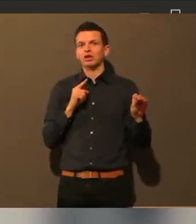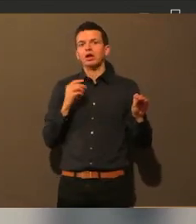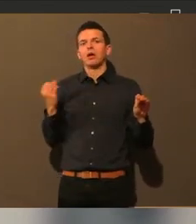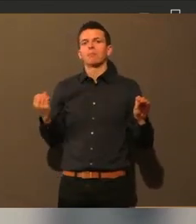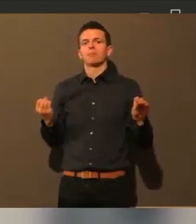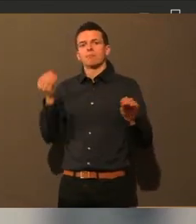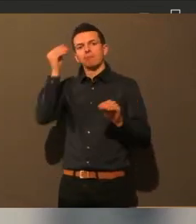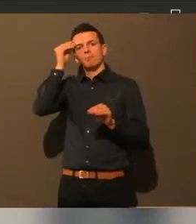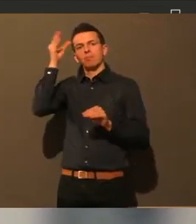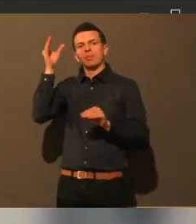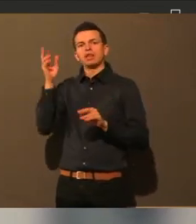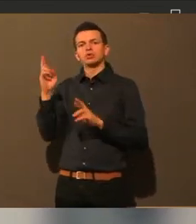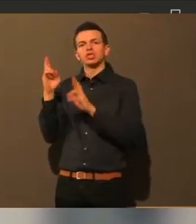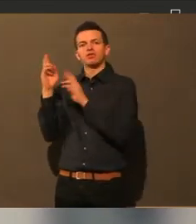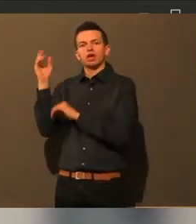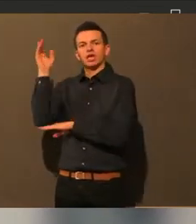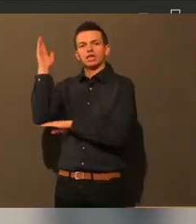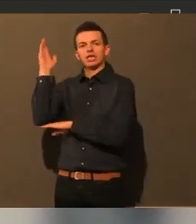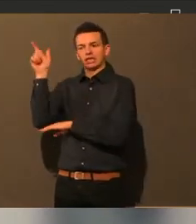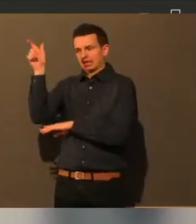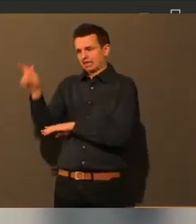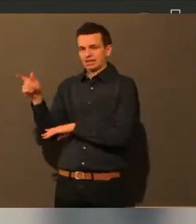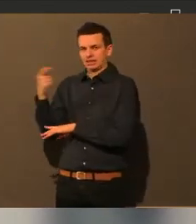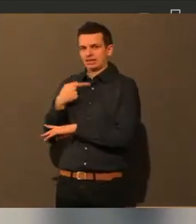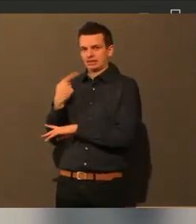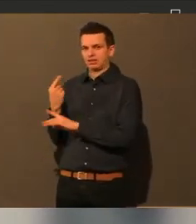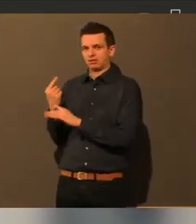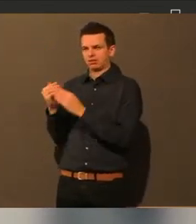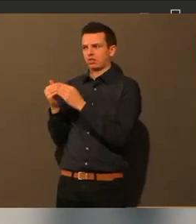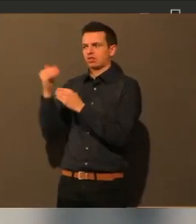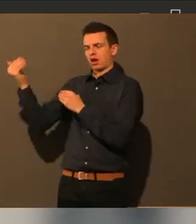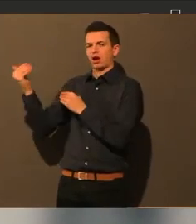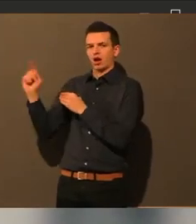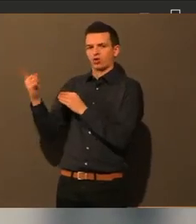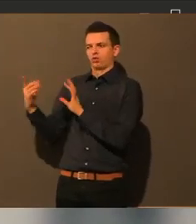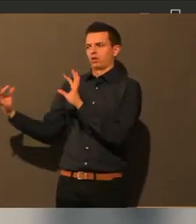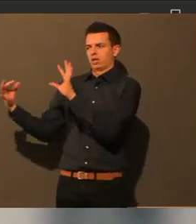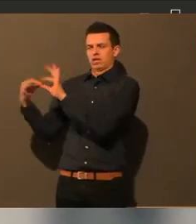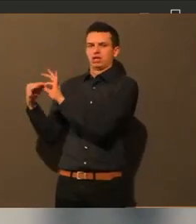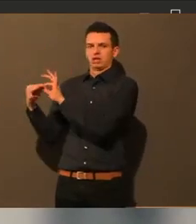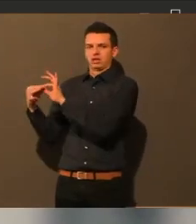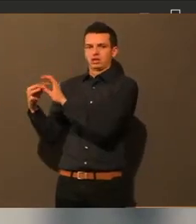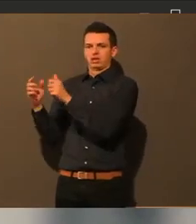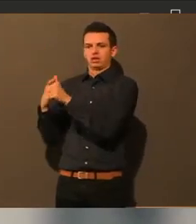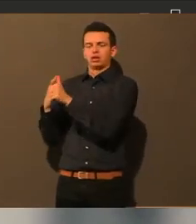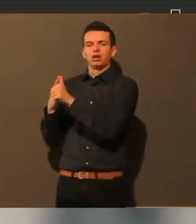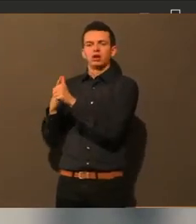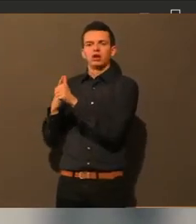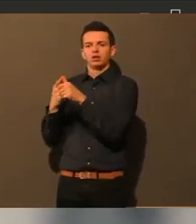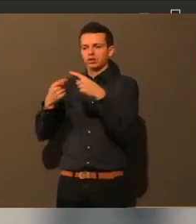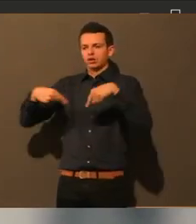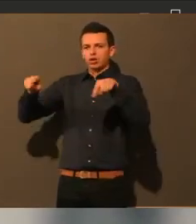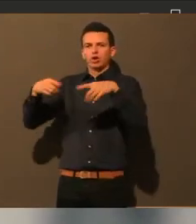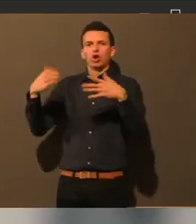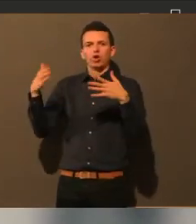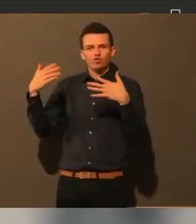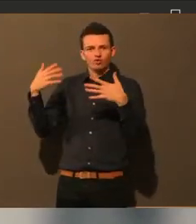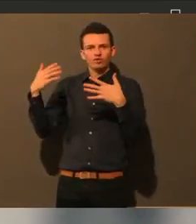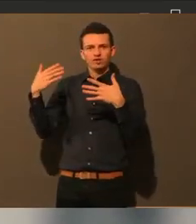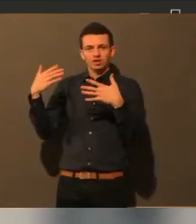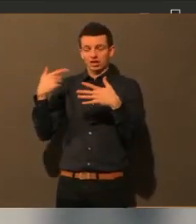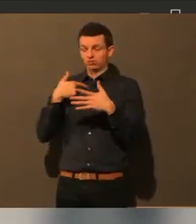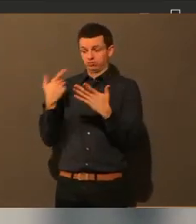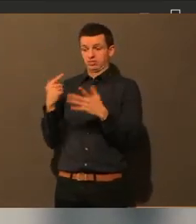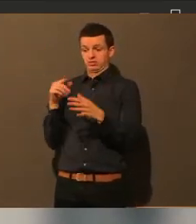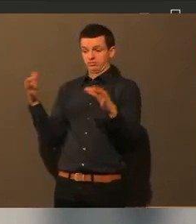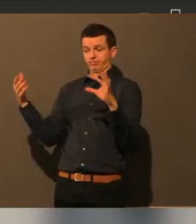dann abschließend auch noch mal was sagen kann zum Thema zusätzliche Räume und Lüften. Weil ich weiß zum Beispiel, dass wir auch schon